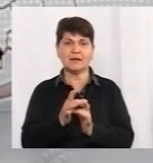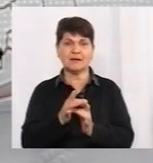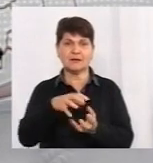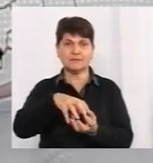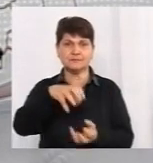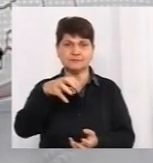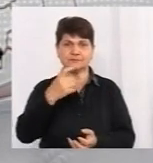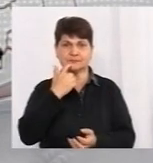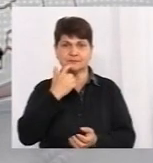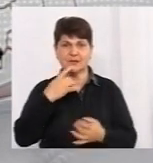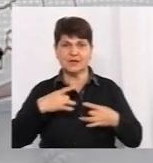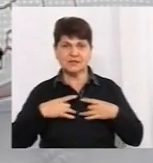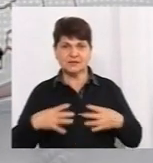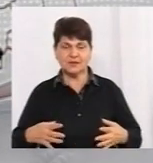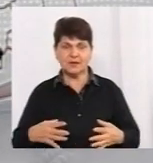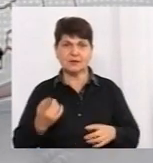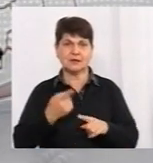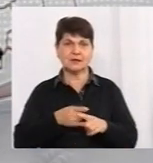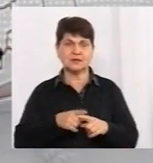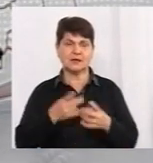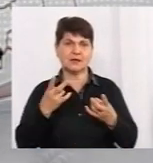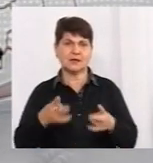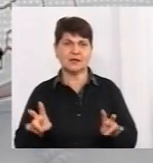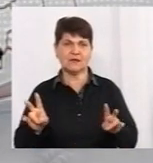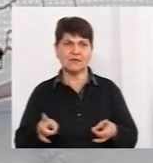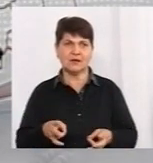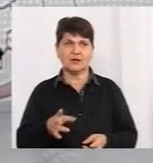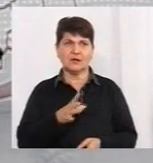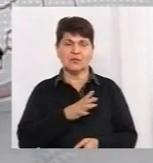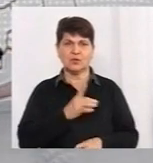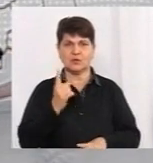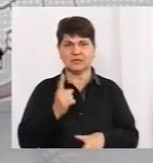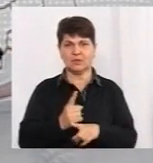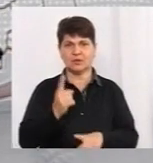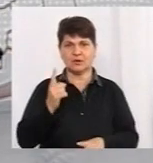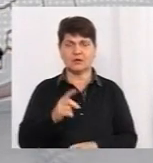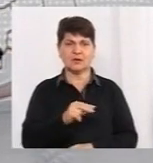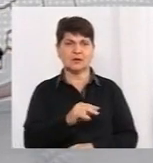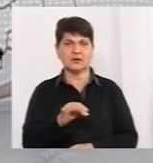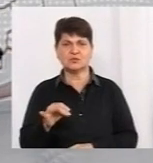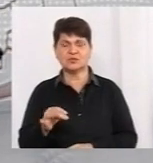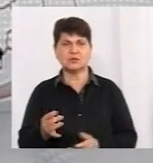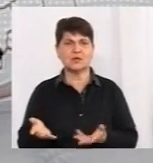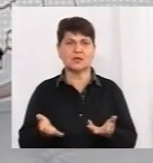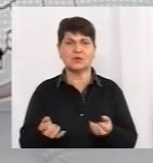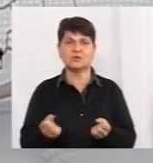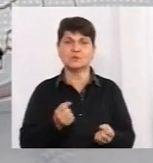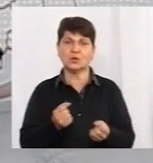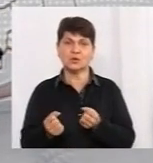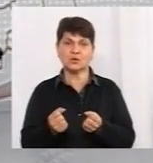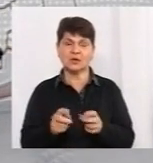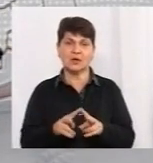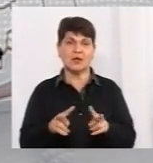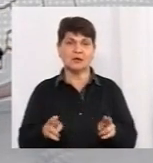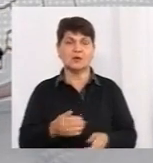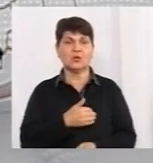тоді не варто забороняти чи якось боротися. Також